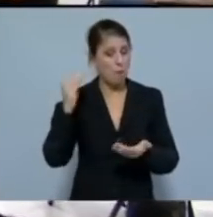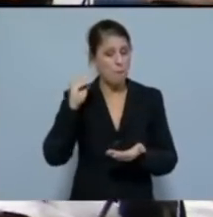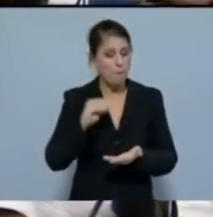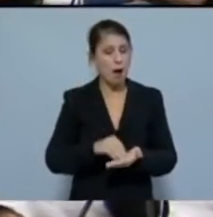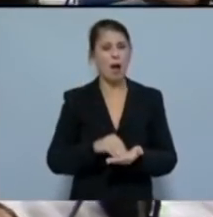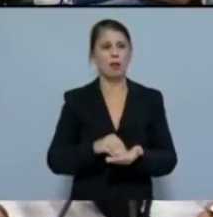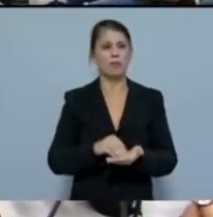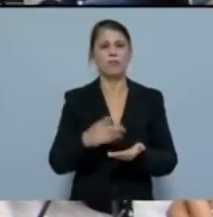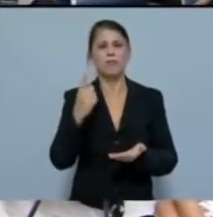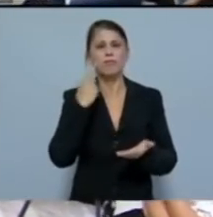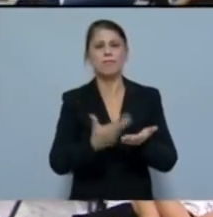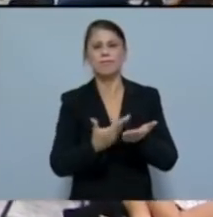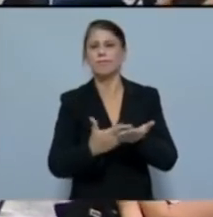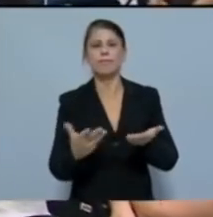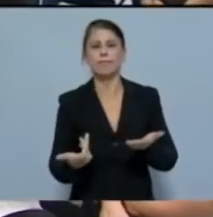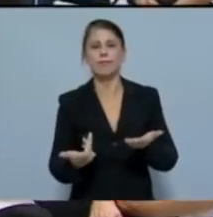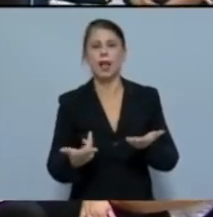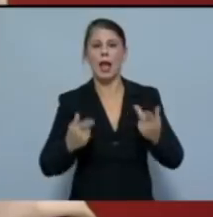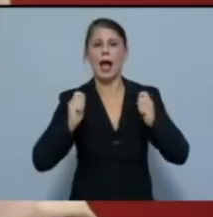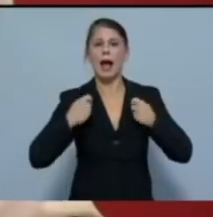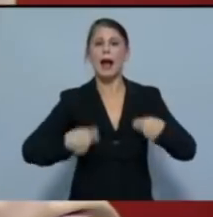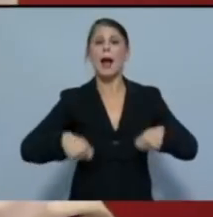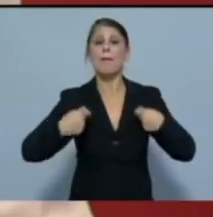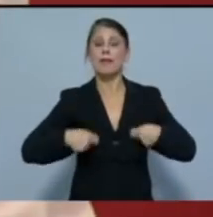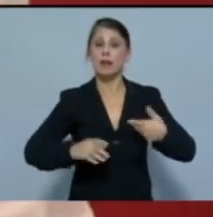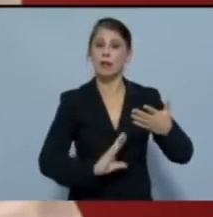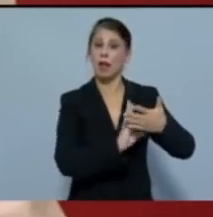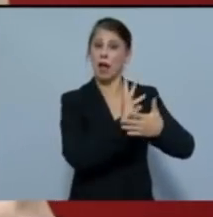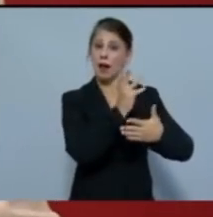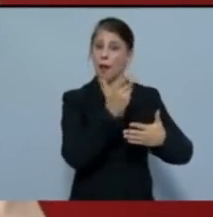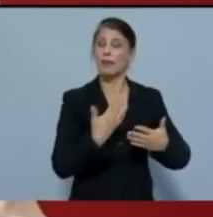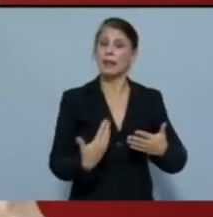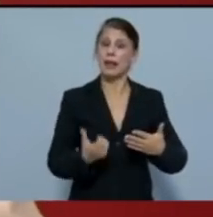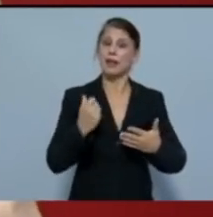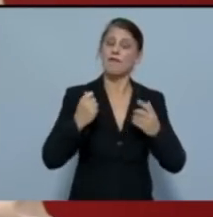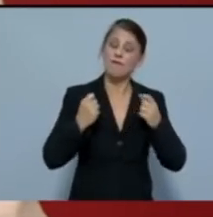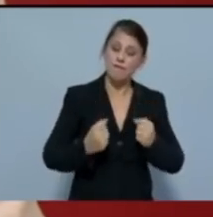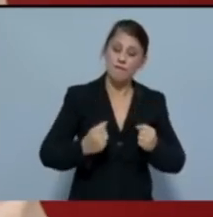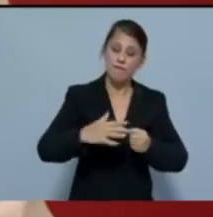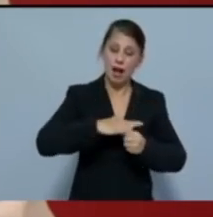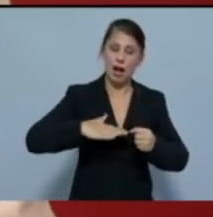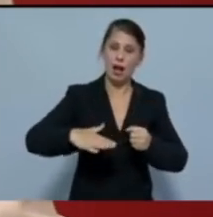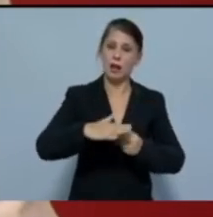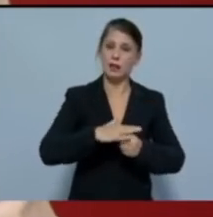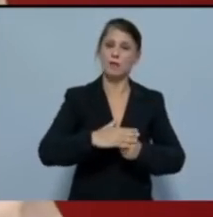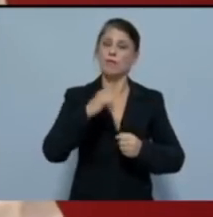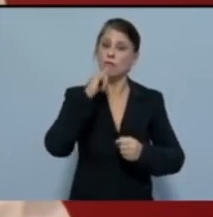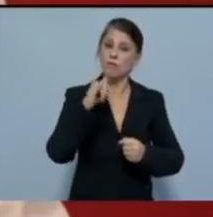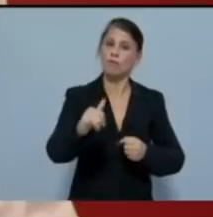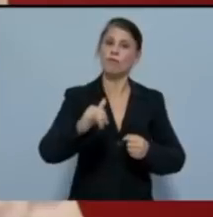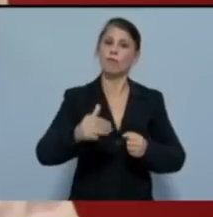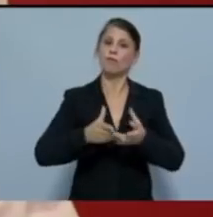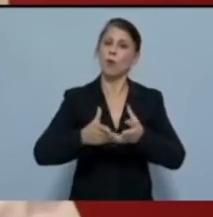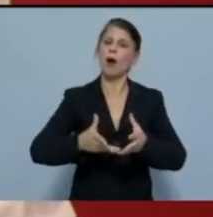φορά ότι η καπιταλιστική ανάπτυξη βασίζεται πάνω στην ολοένα και μεγαλύτερη